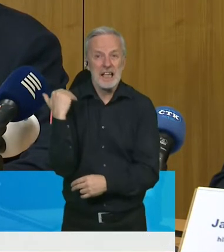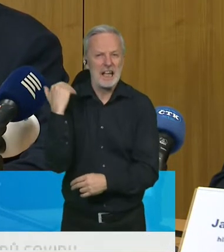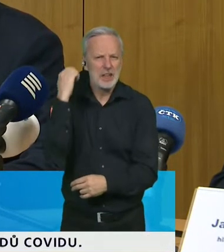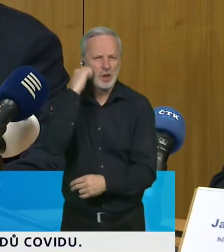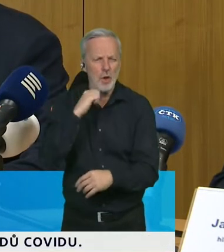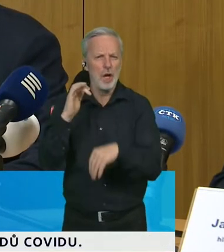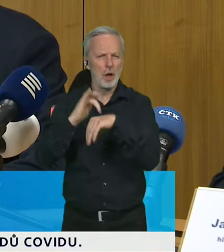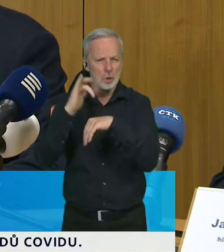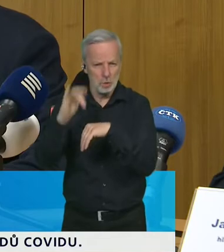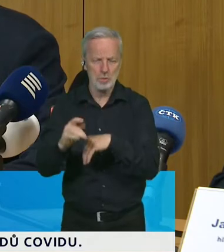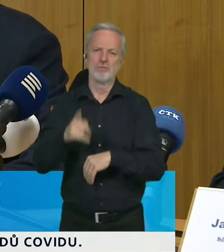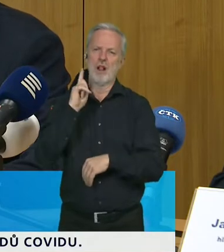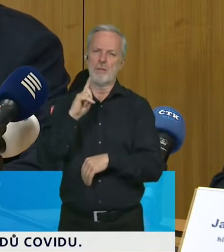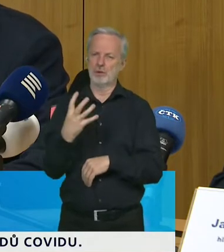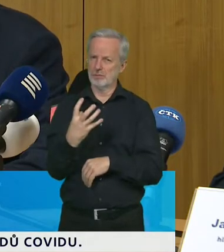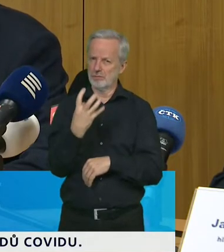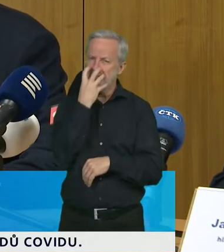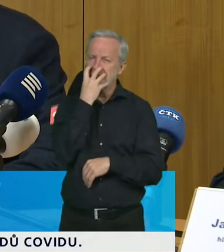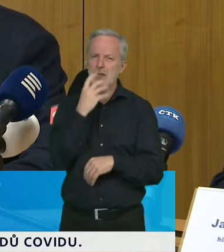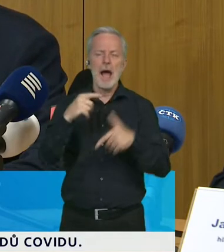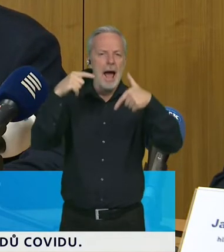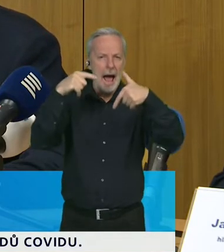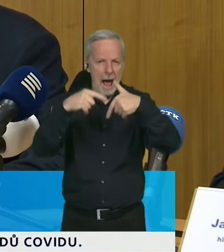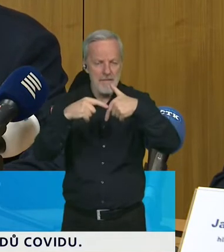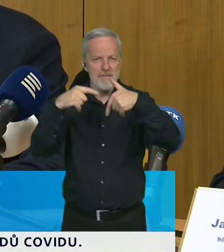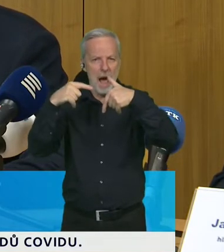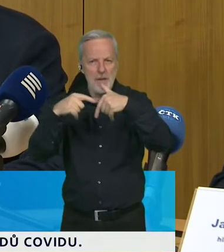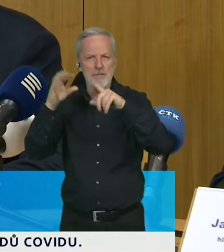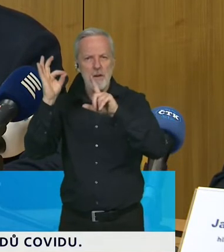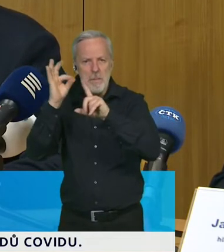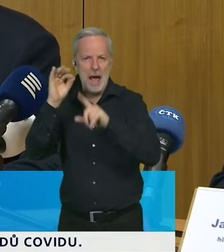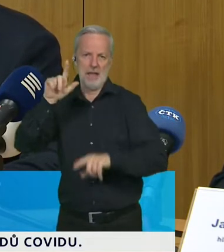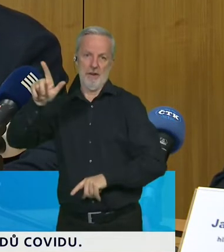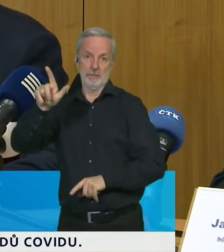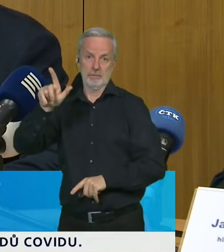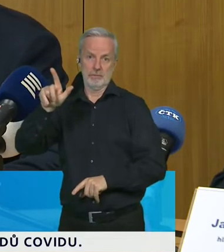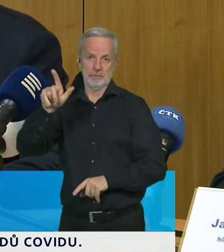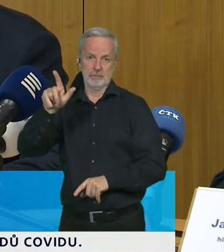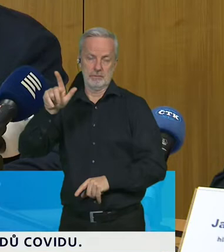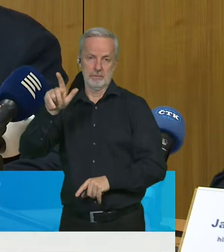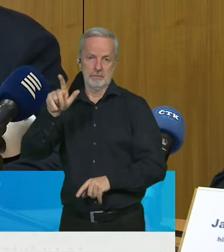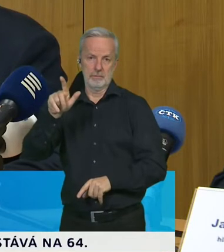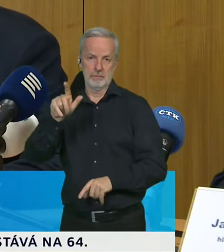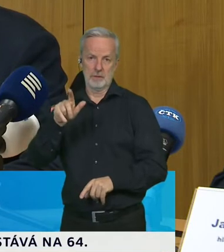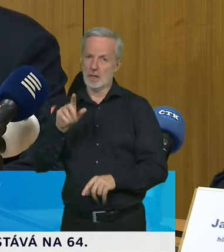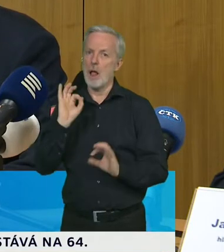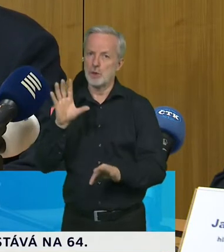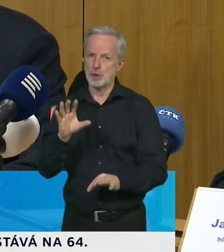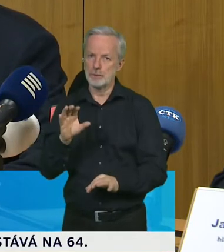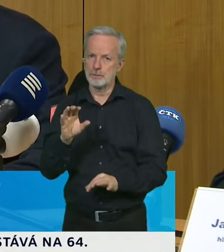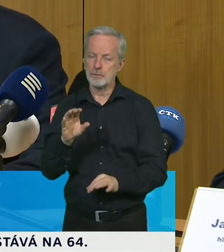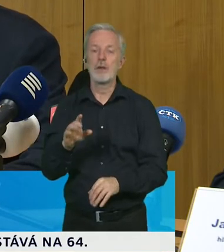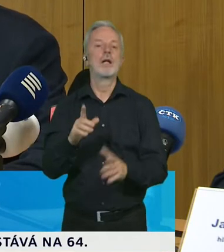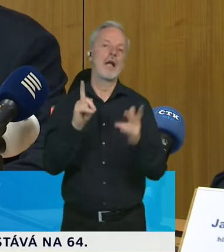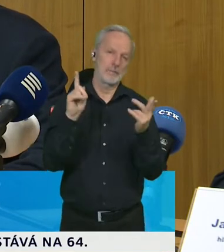FFP2 je ještě výrazně větší. Budeme-li tedy ve styku se